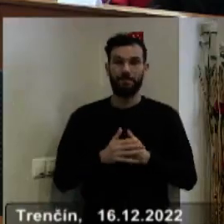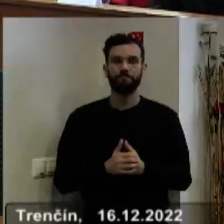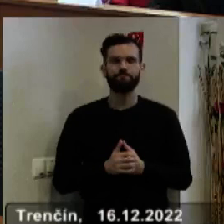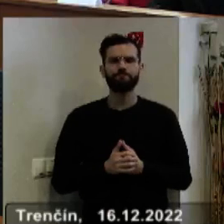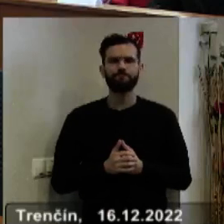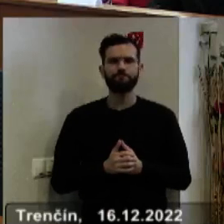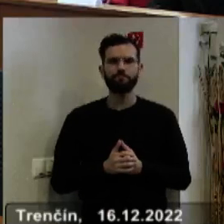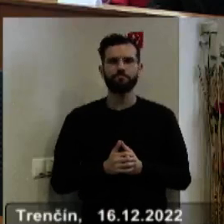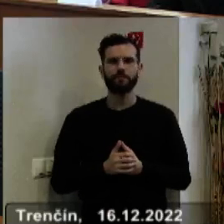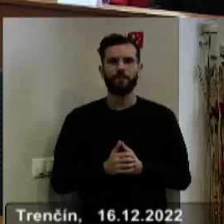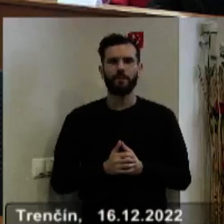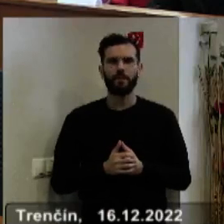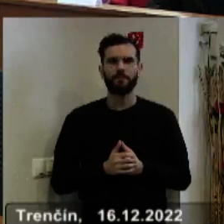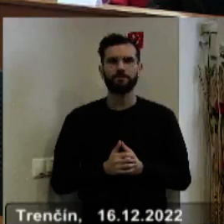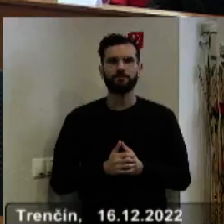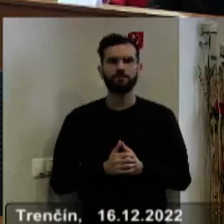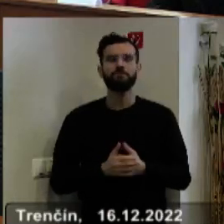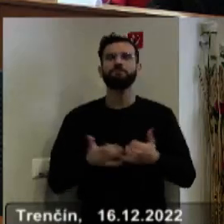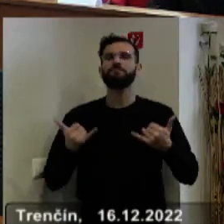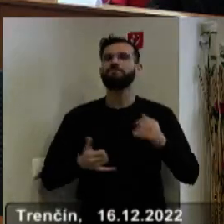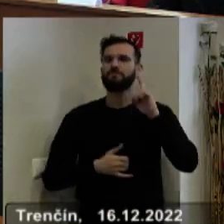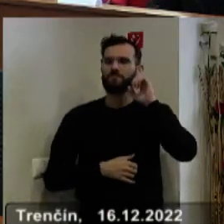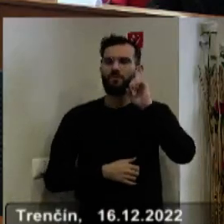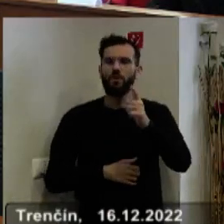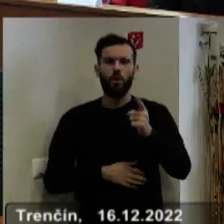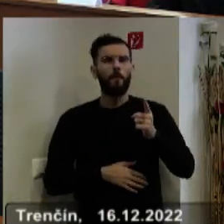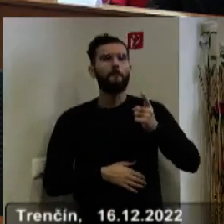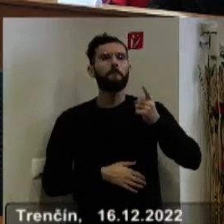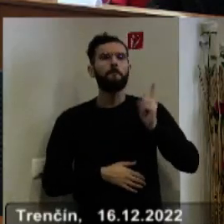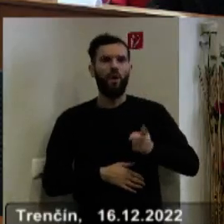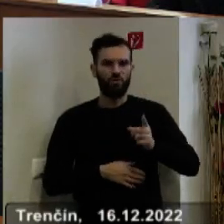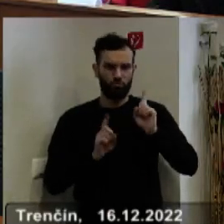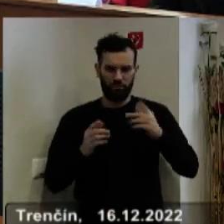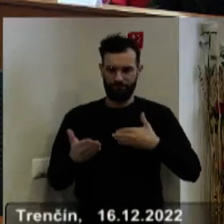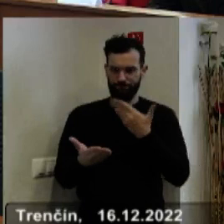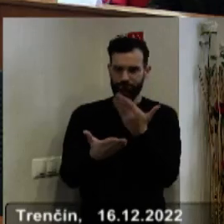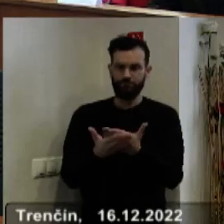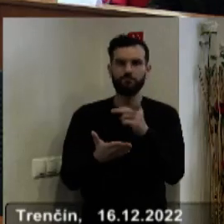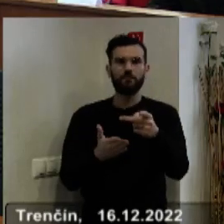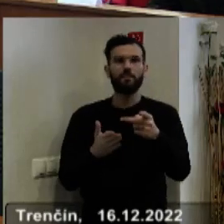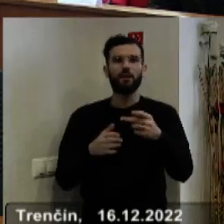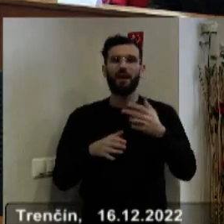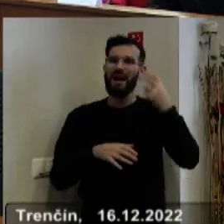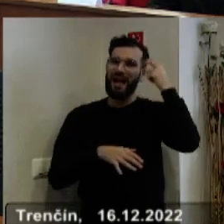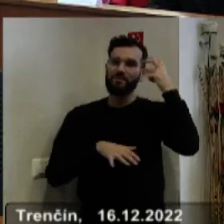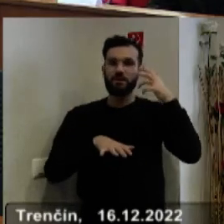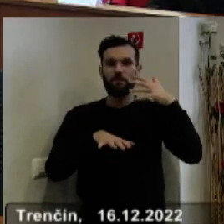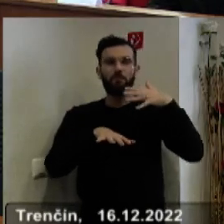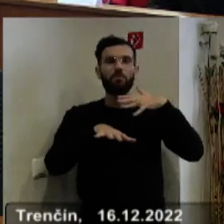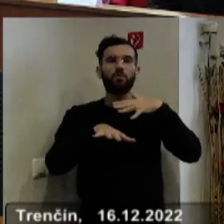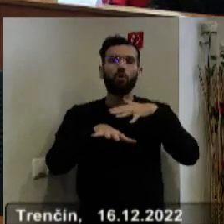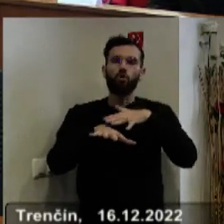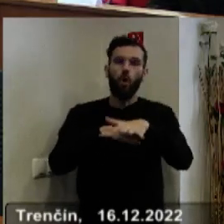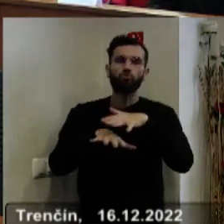Tak, ako vyplýva povinnosť predklada zastupiteľstvu návrh plánov kontrolnej činnosti